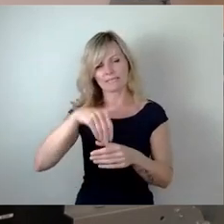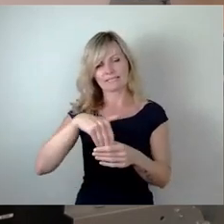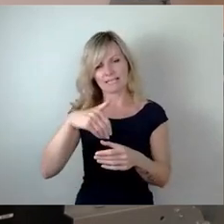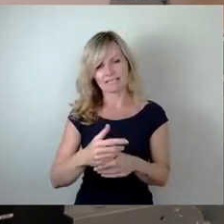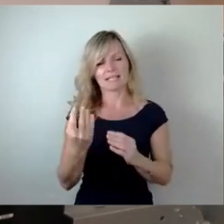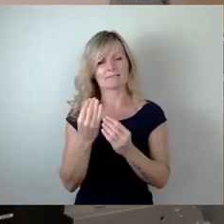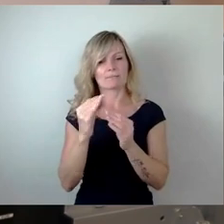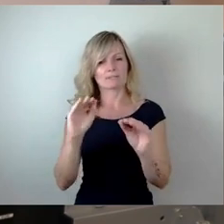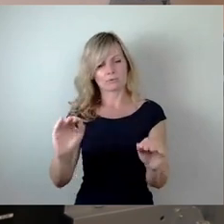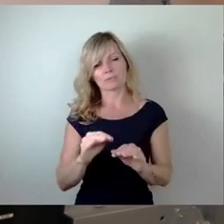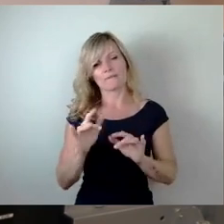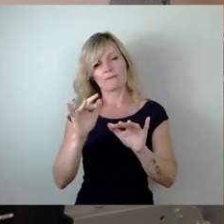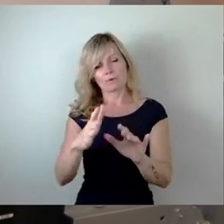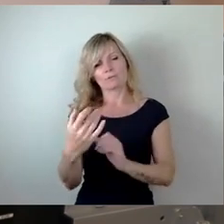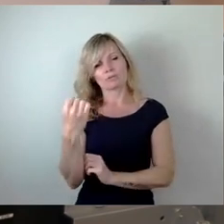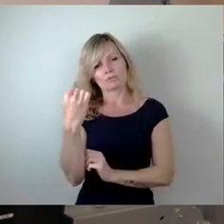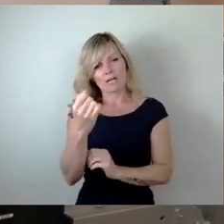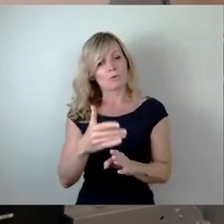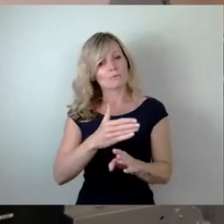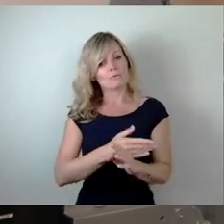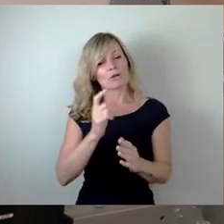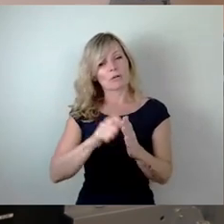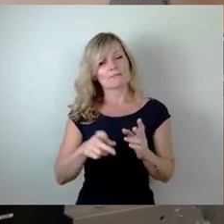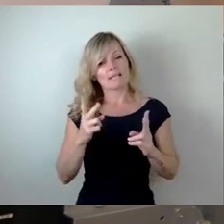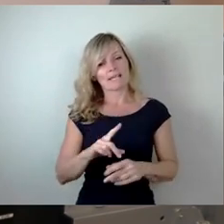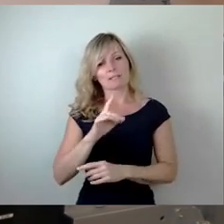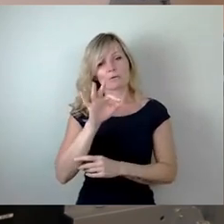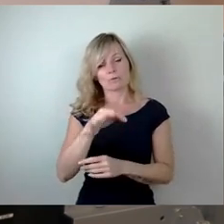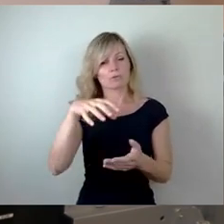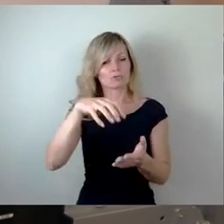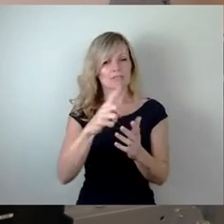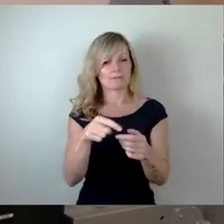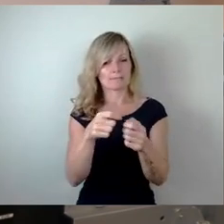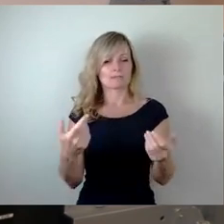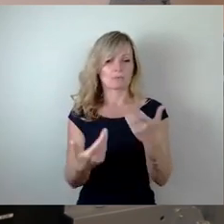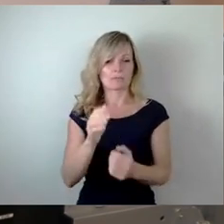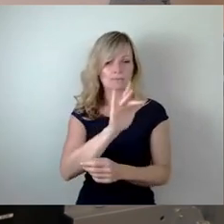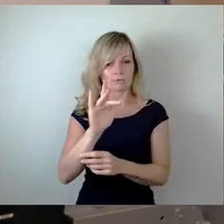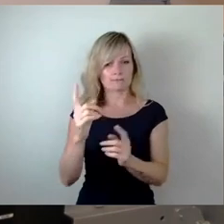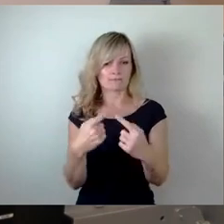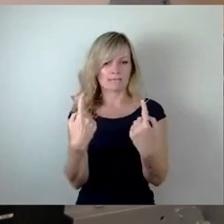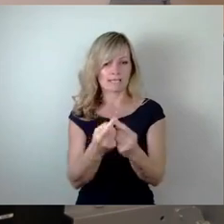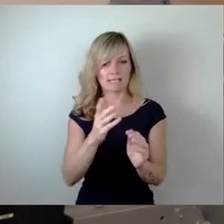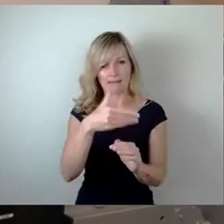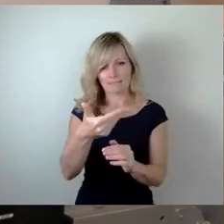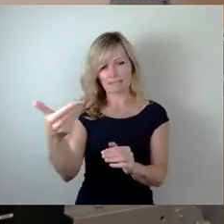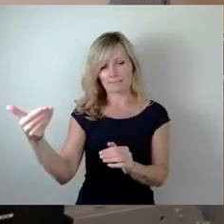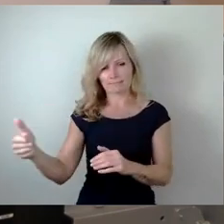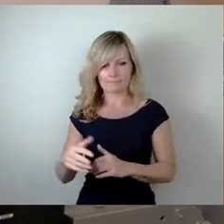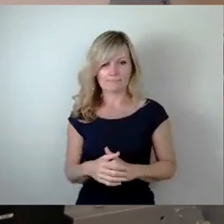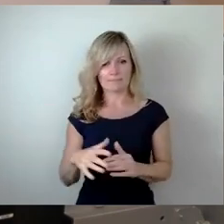und gegebenenfalls das Vorkaufsrecht auch auf den Stadtverband oder die betroffenen Vereine abgetreten werden. Zum